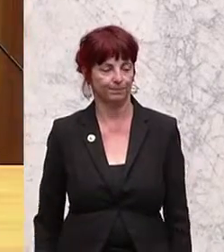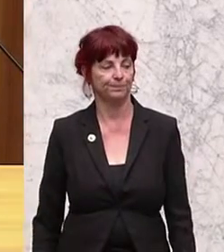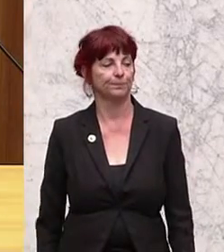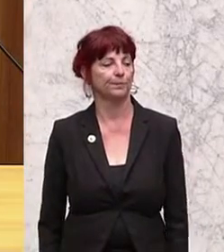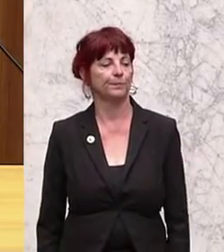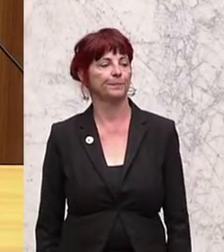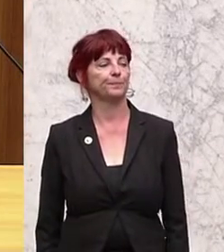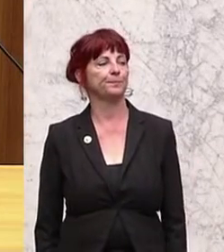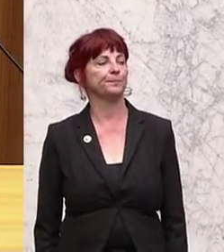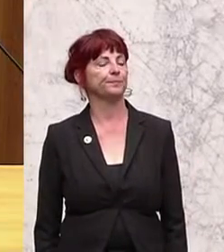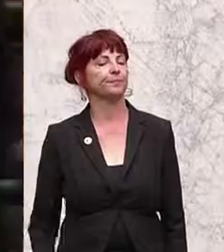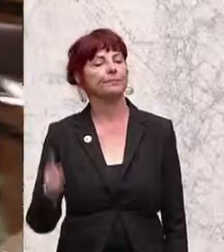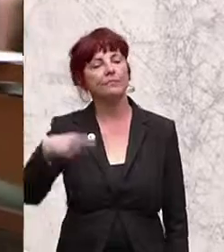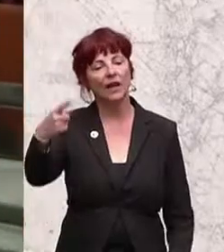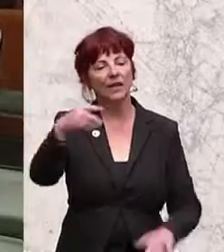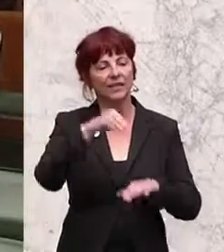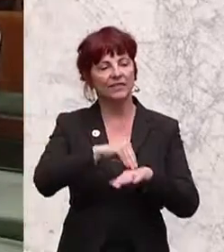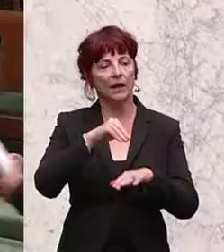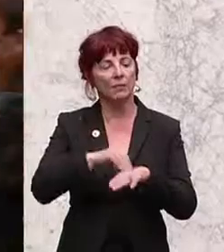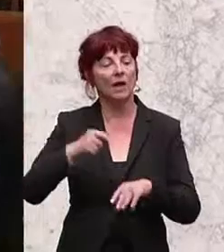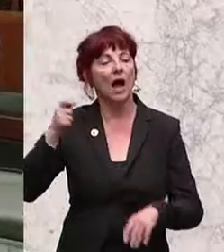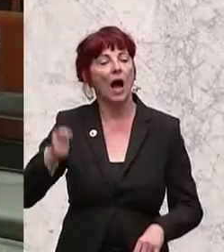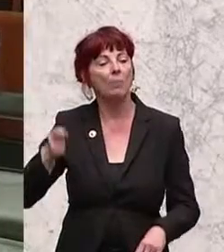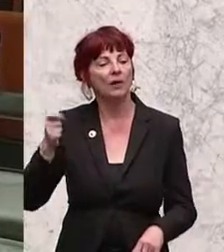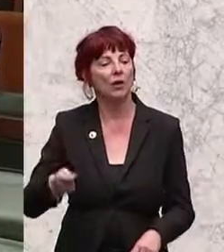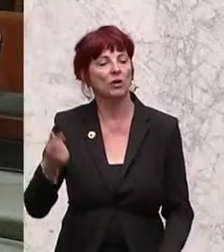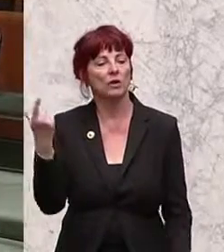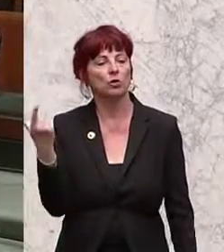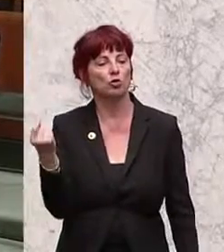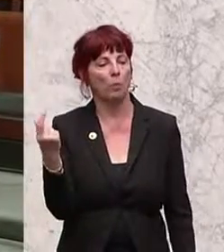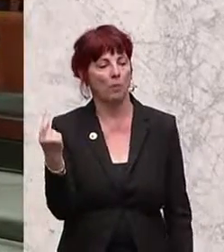Markus Vogel von der SPÖ betont, Palmöl passe nicht mit dem armen Gütesiegel zusammen.